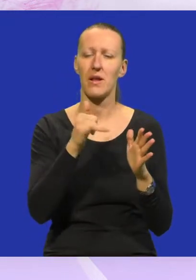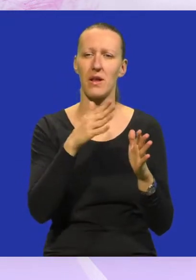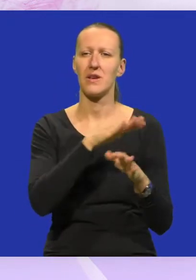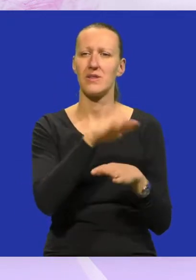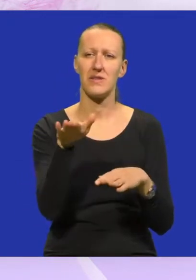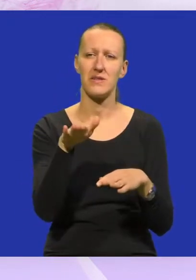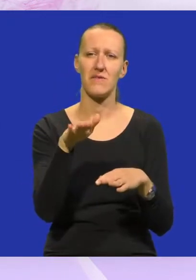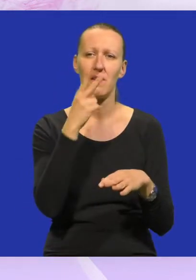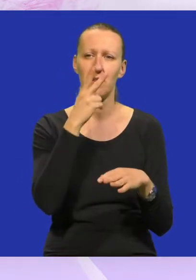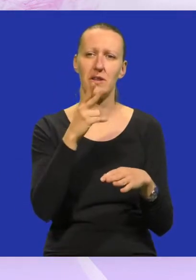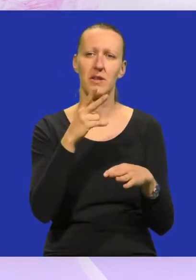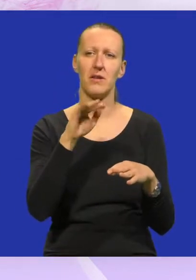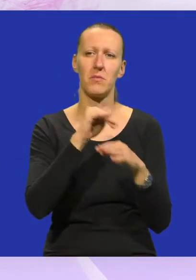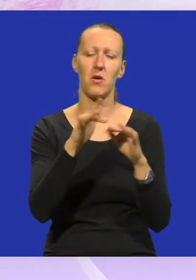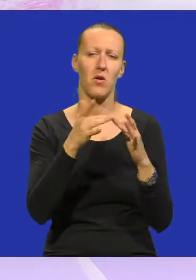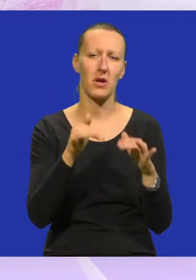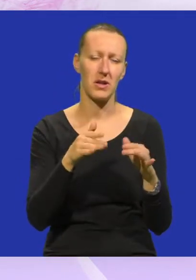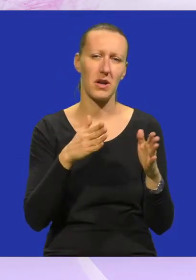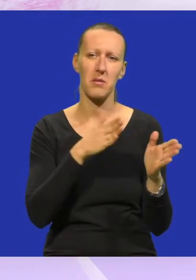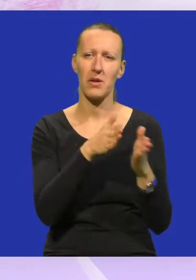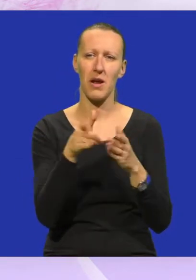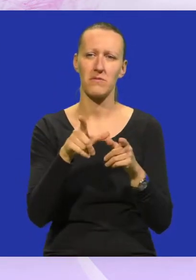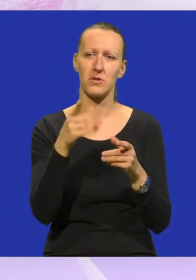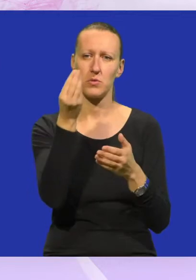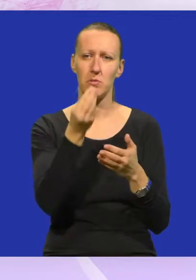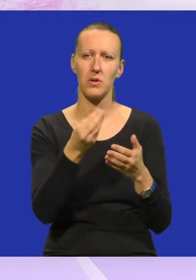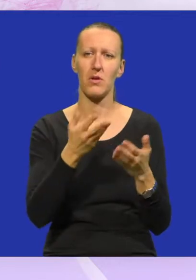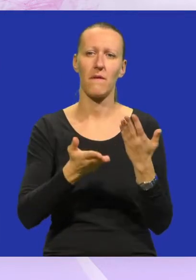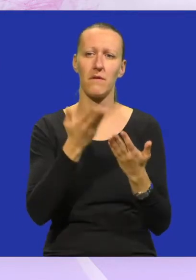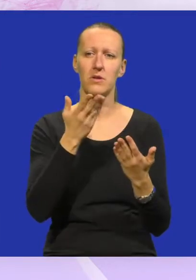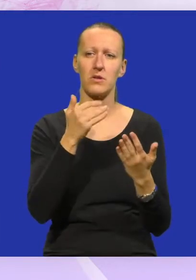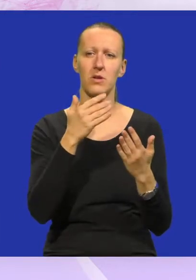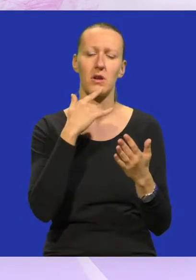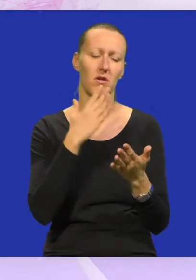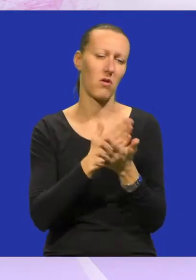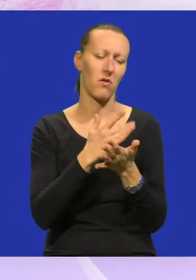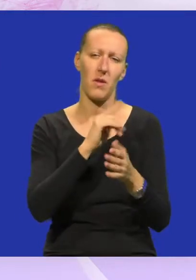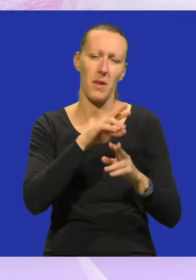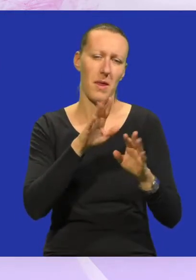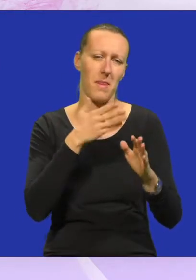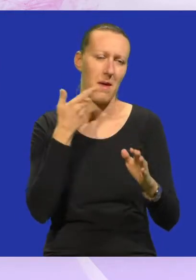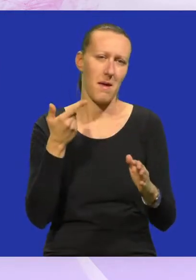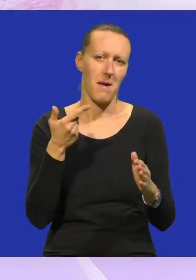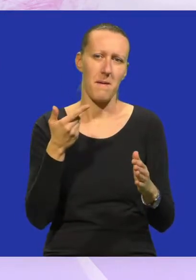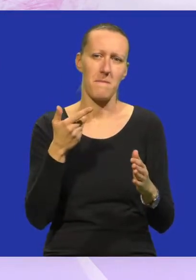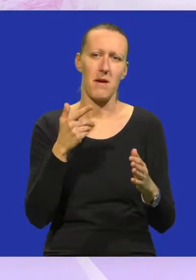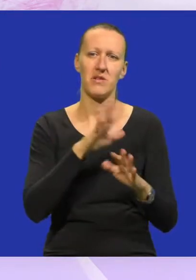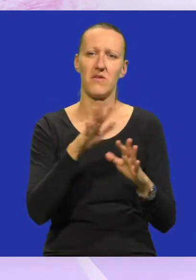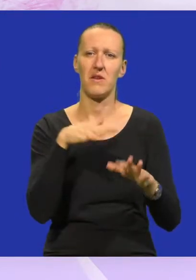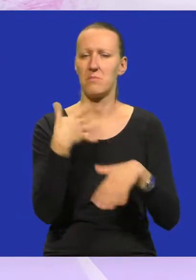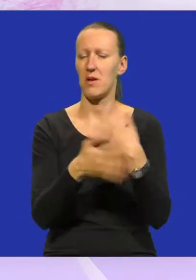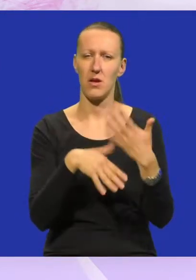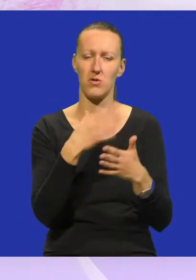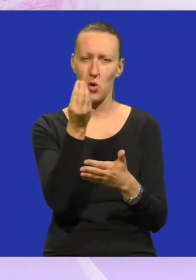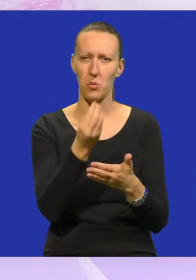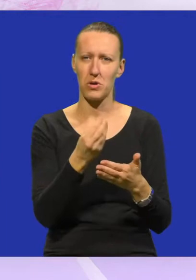postalo sve multimedijalno, pravci umjetnosti više gotovo da i ne postoje, ali s